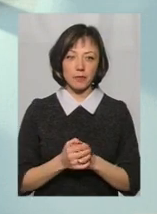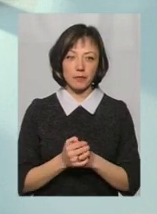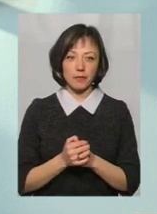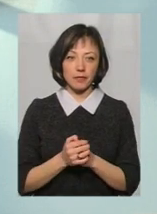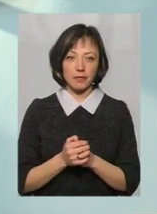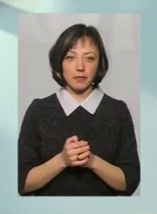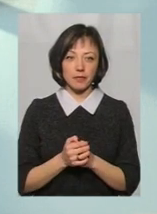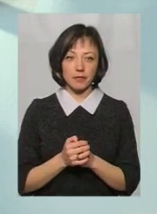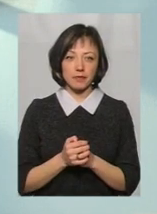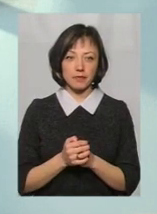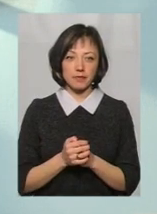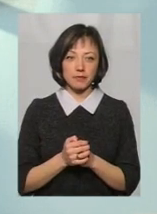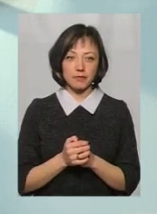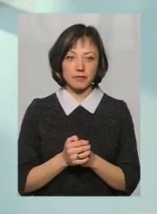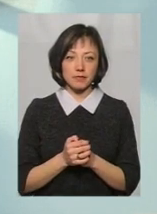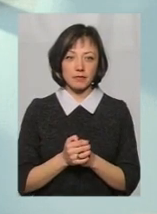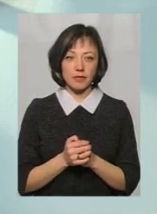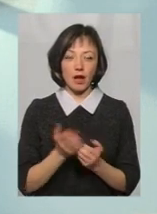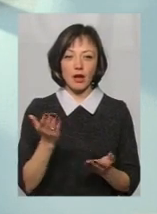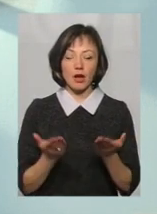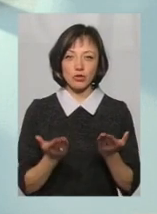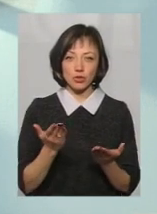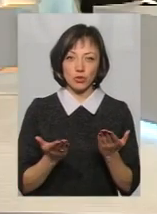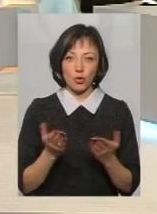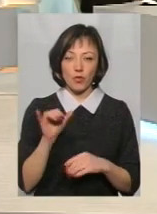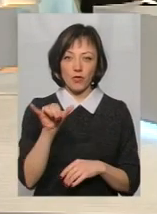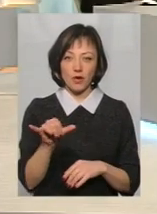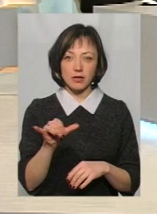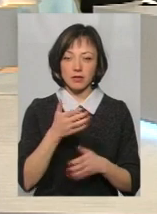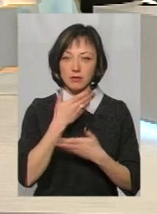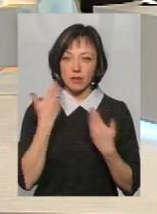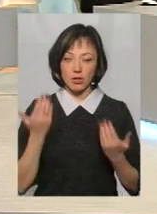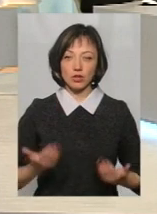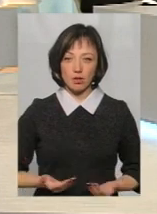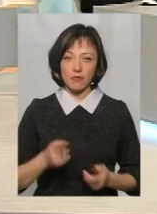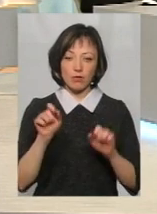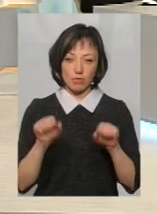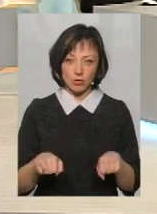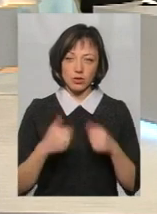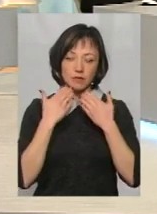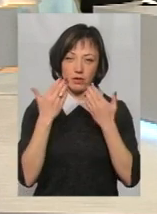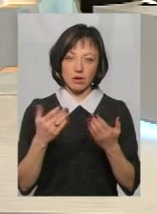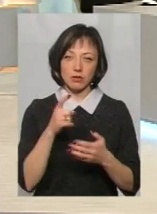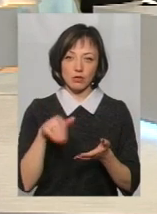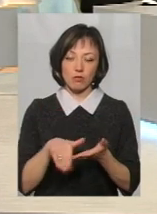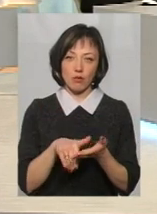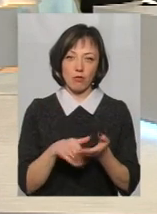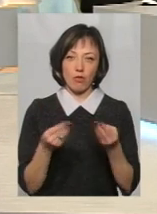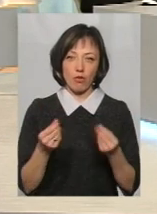вже маєте його. А якщо у вас немає цього житла, то ви можете, знову ж таки,